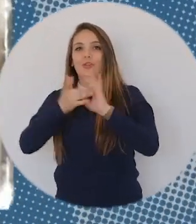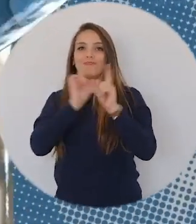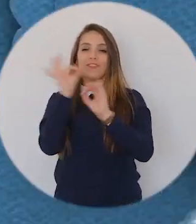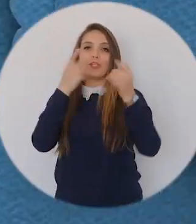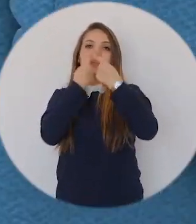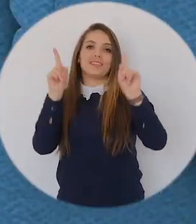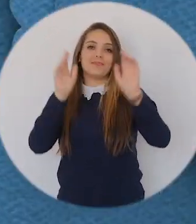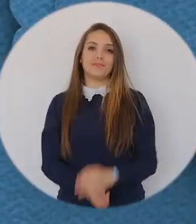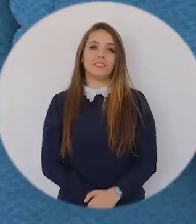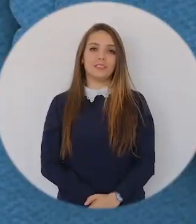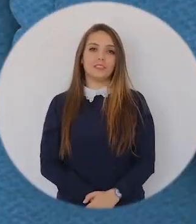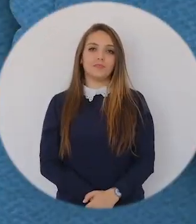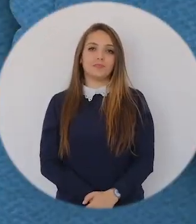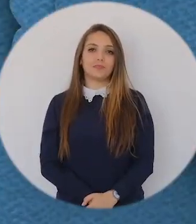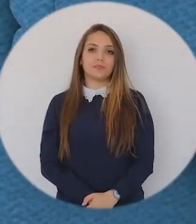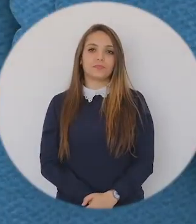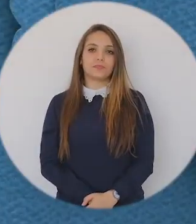الناس بدون إقصاء ولا تمييز